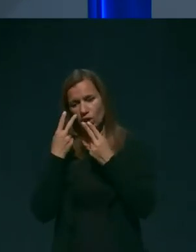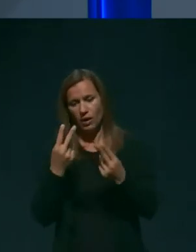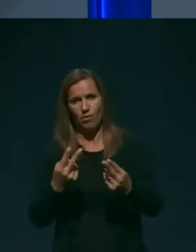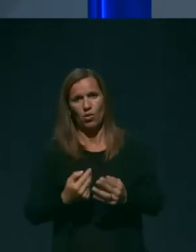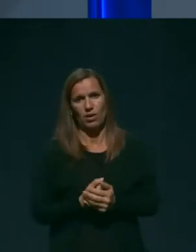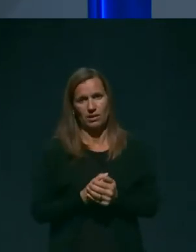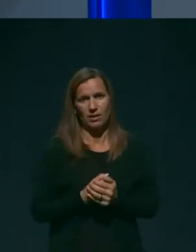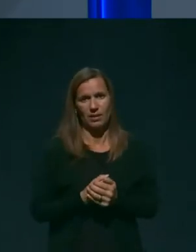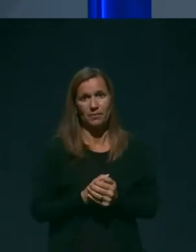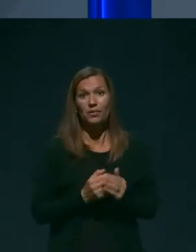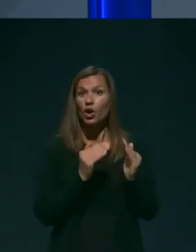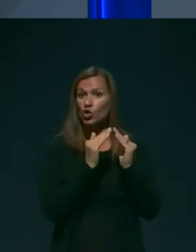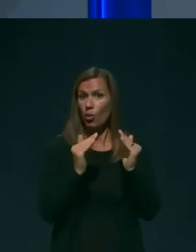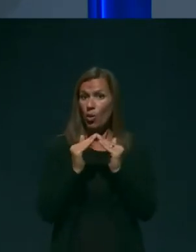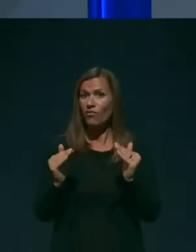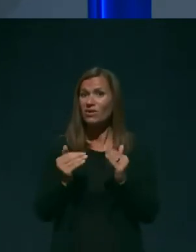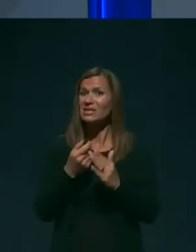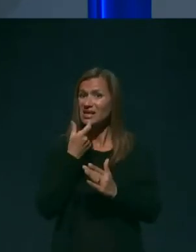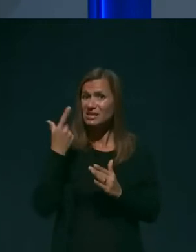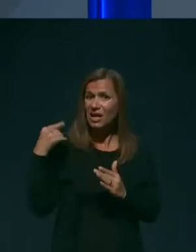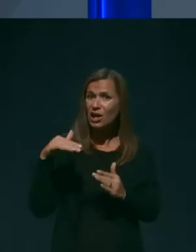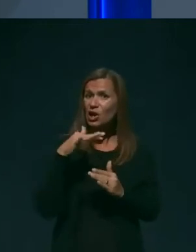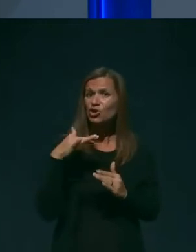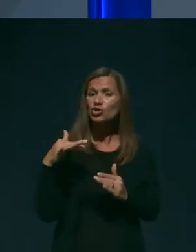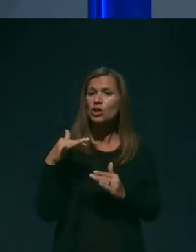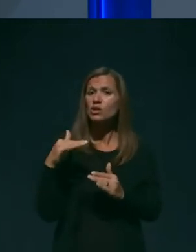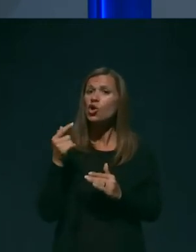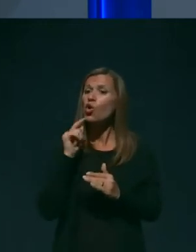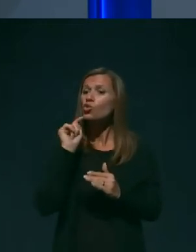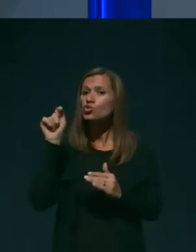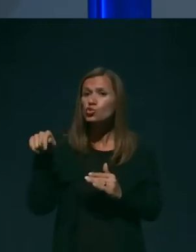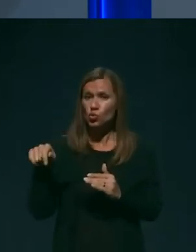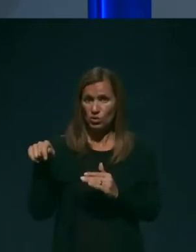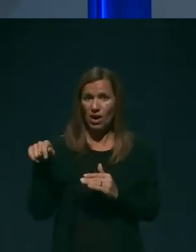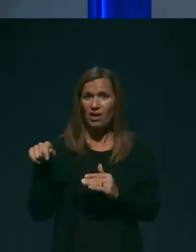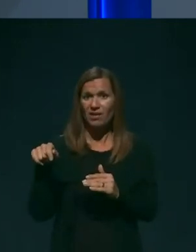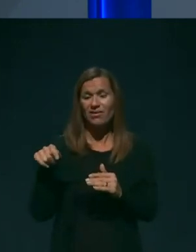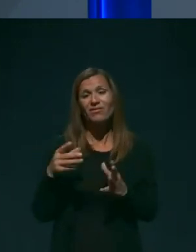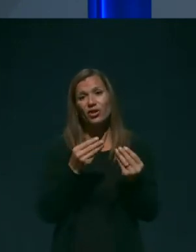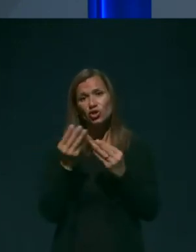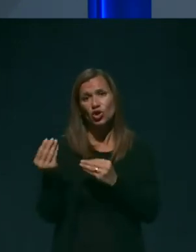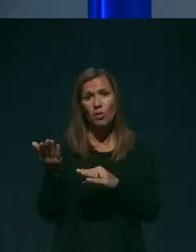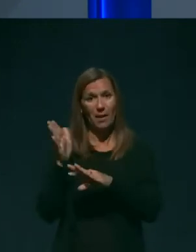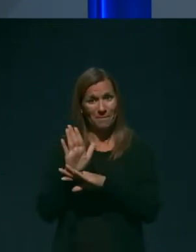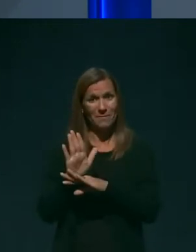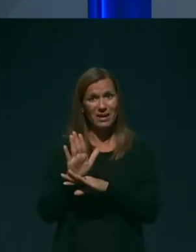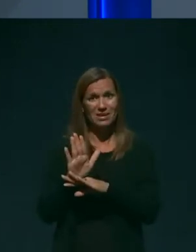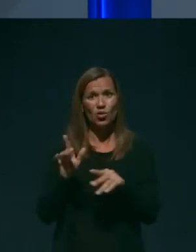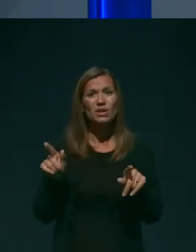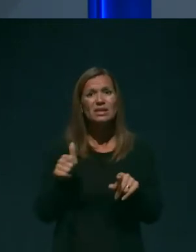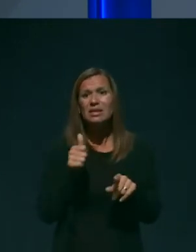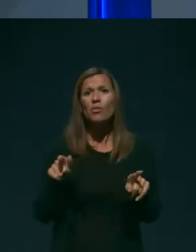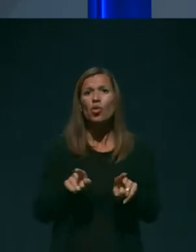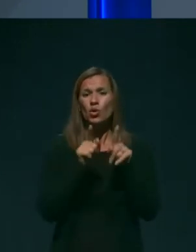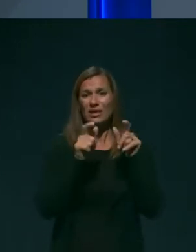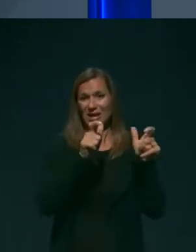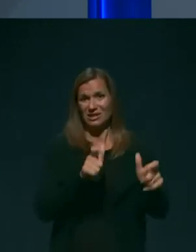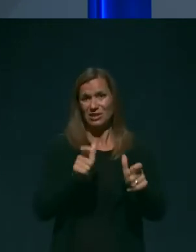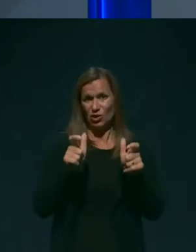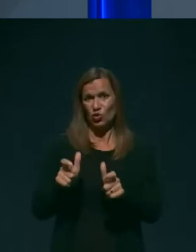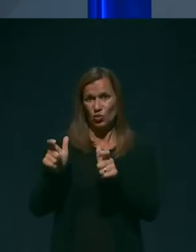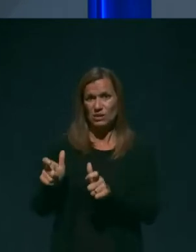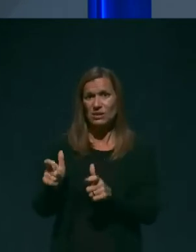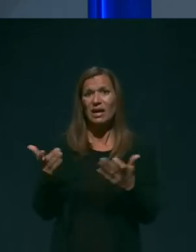domovi za starejše so od zunaj večinoma predstavljeni, le kot institucije, v katerih